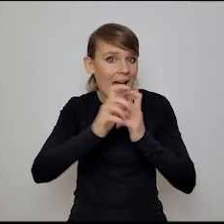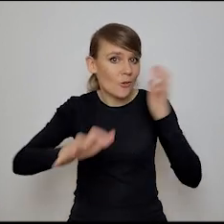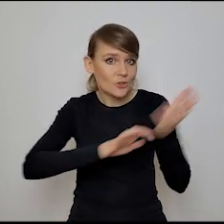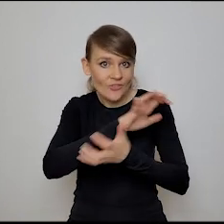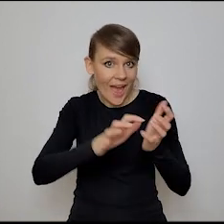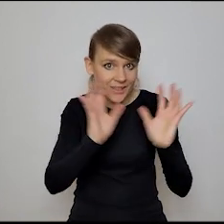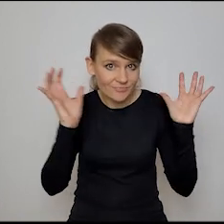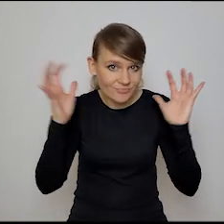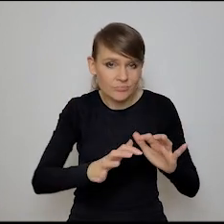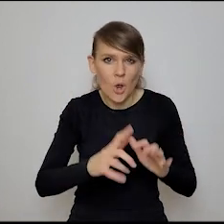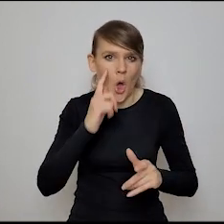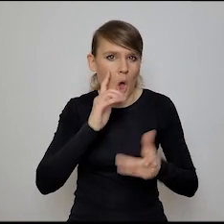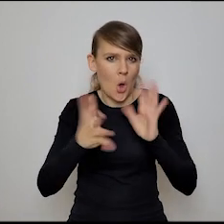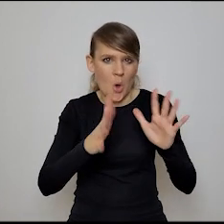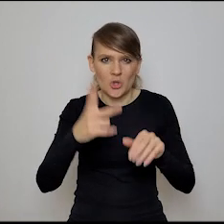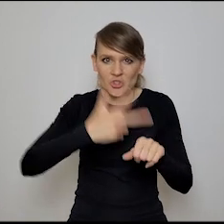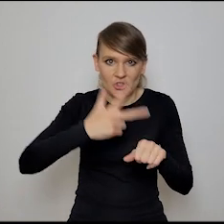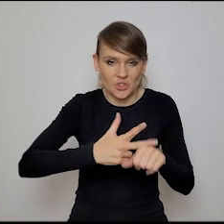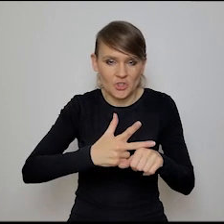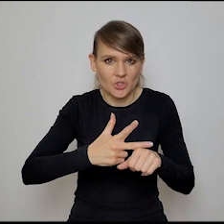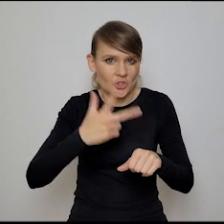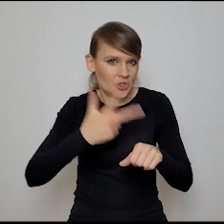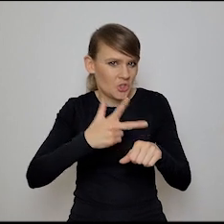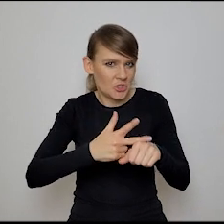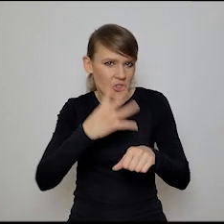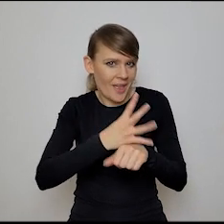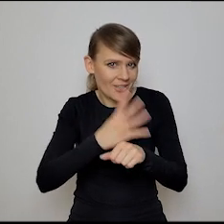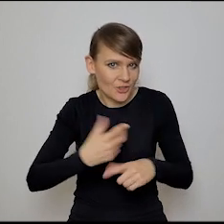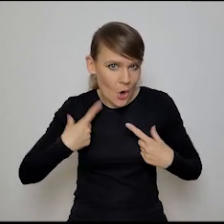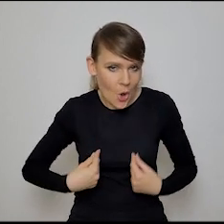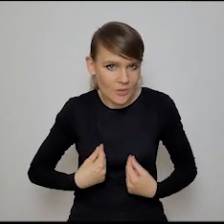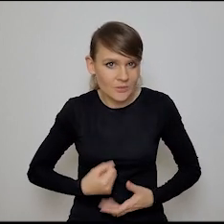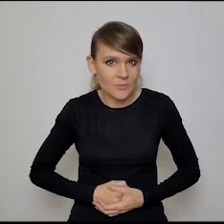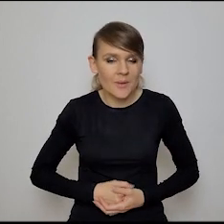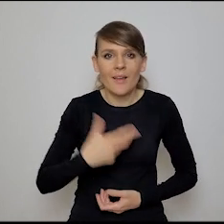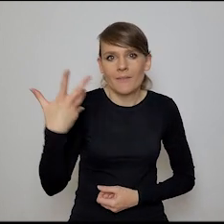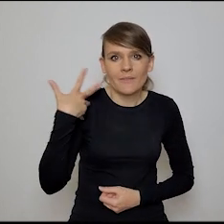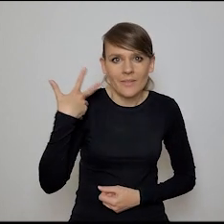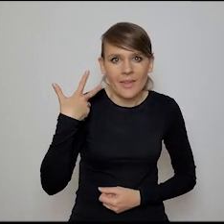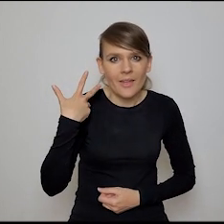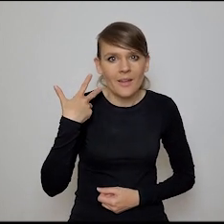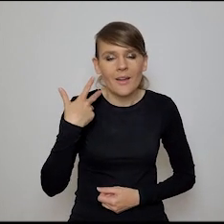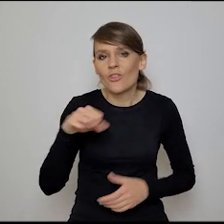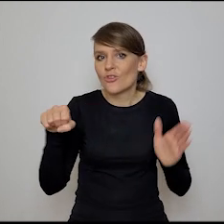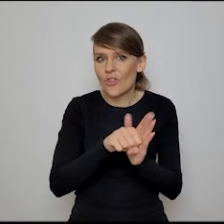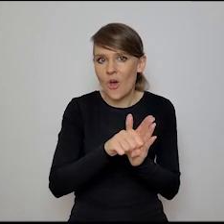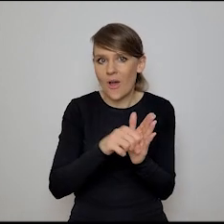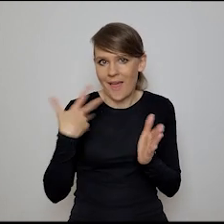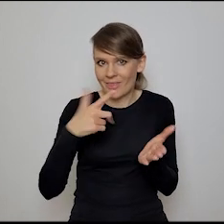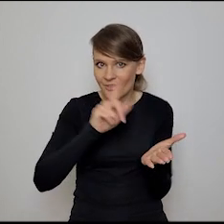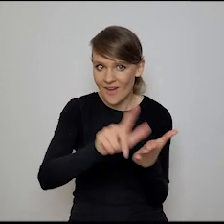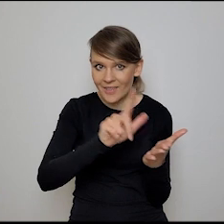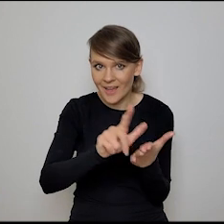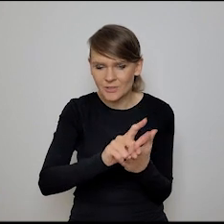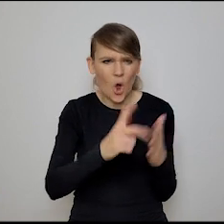świata. Tam około 30 osób, 30 czy tam 40 osób. W wieku do 12 zdaje się